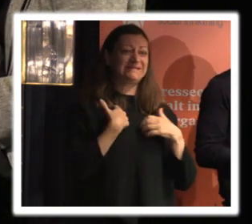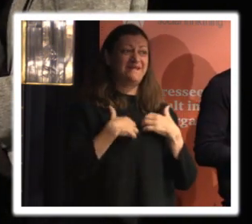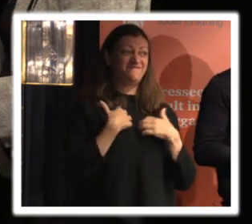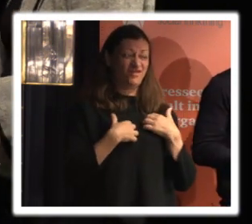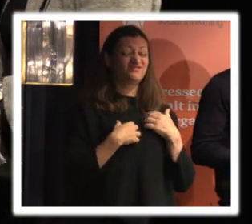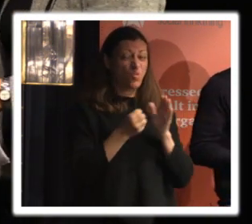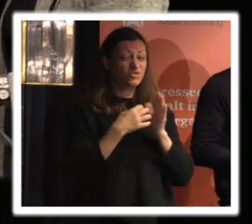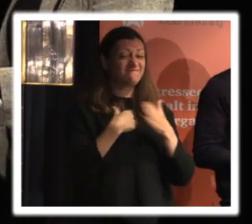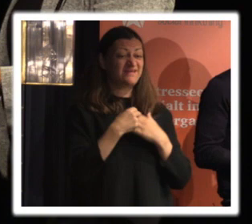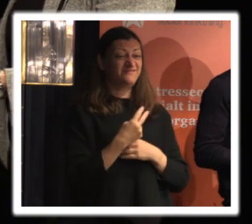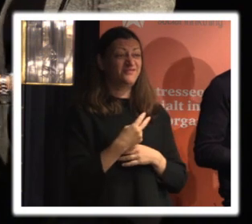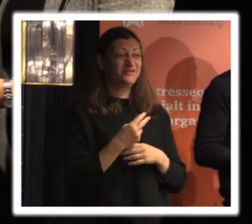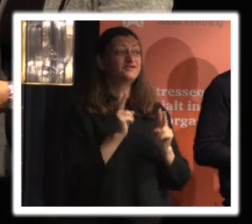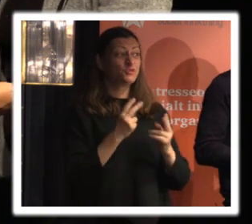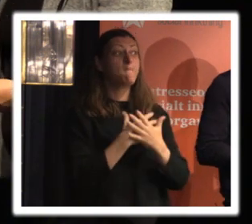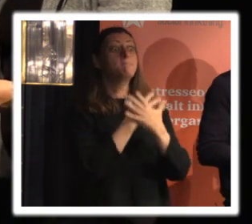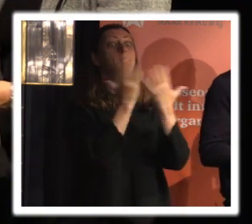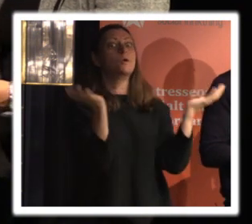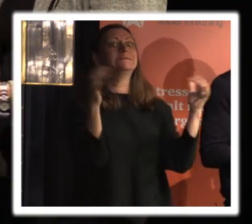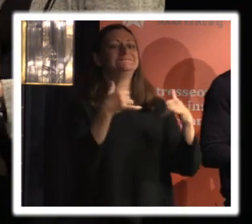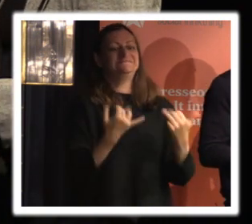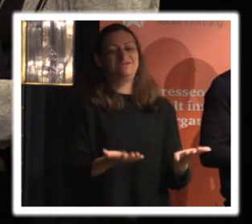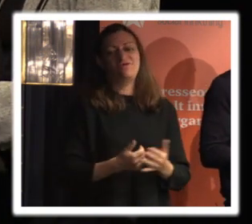det är 200 person som vill komma idag